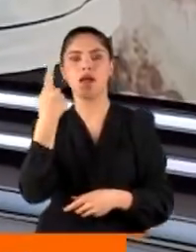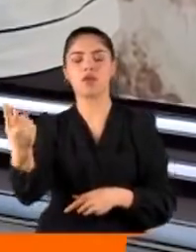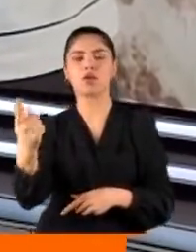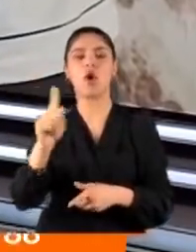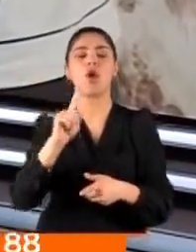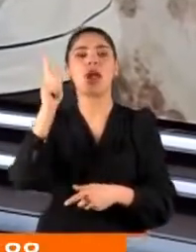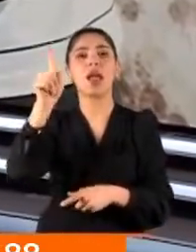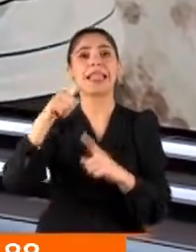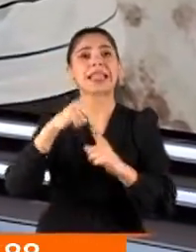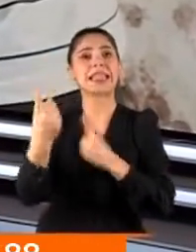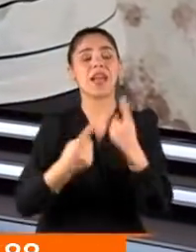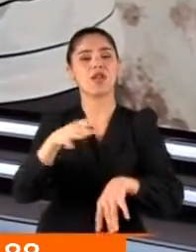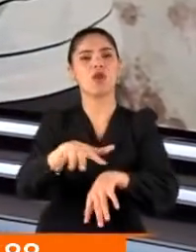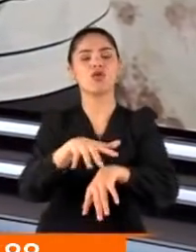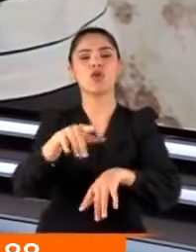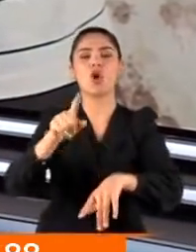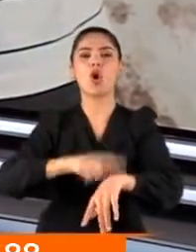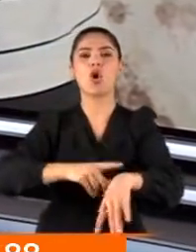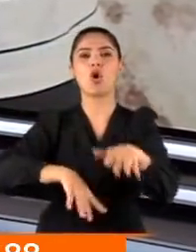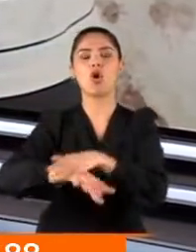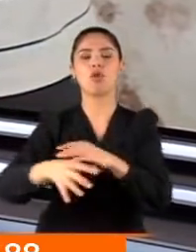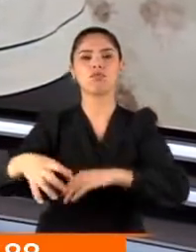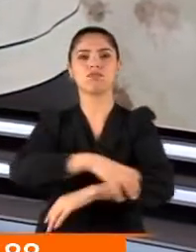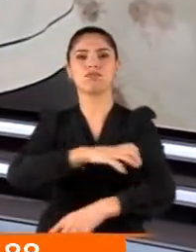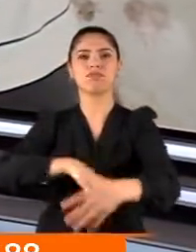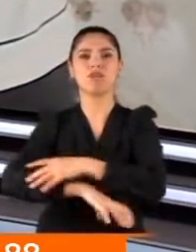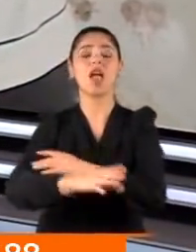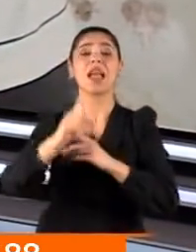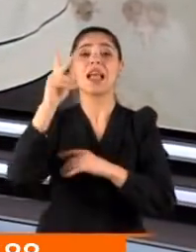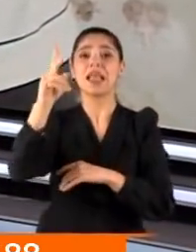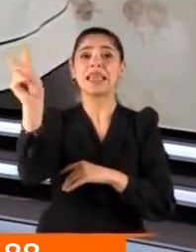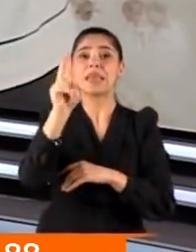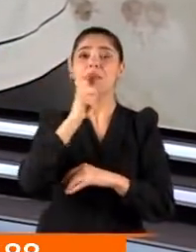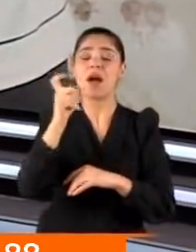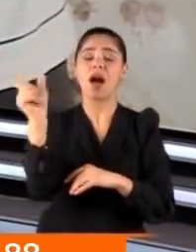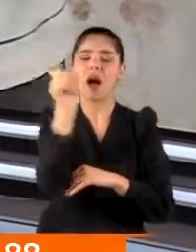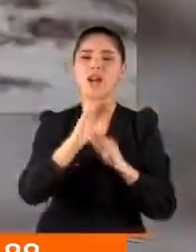kavuştu Samet. Ve aradan geçen 20 ayın ardından anne babasının elini tekrar öptü.